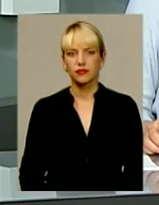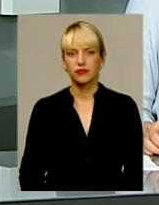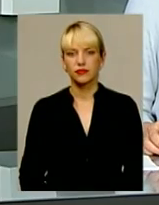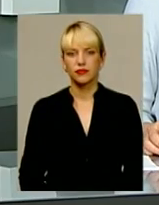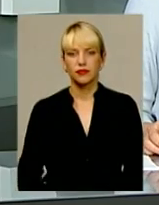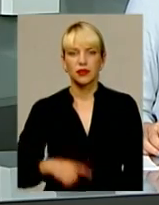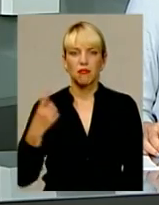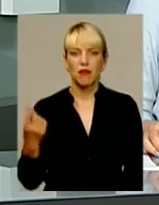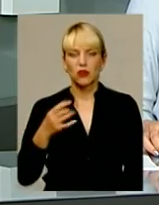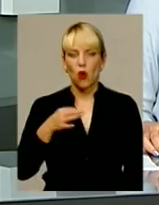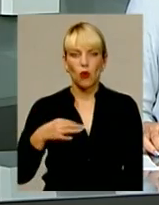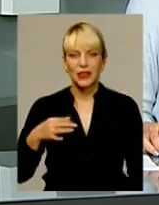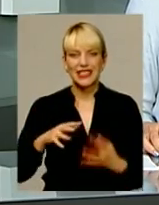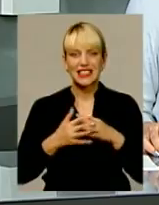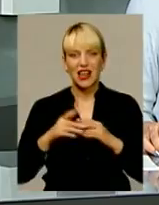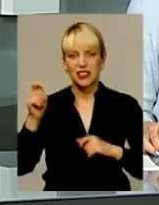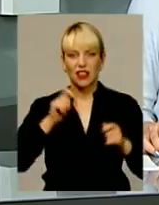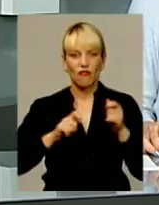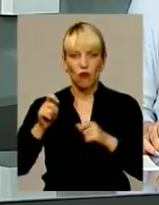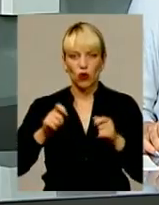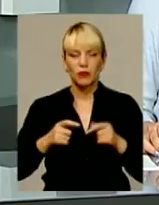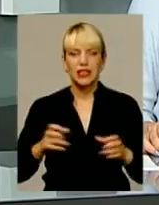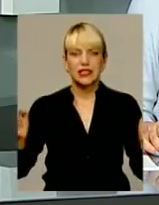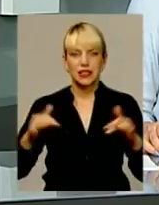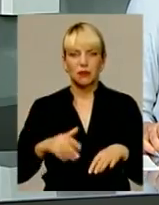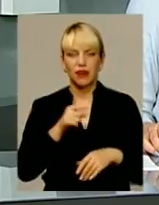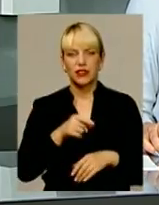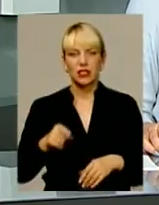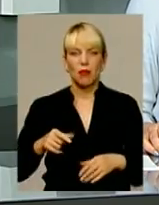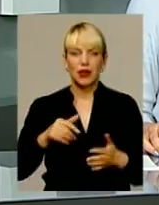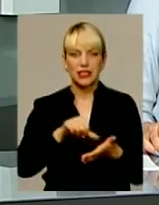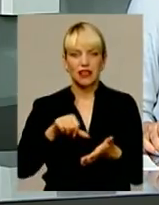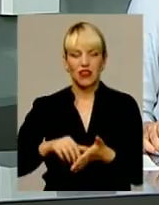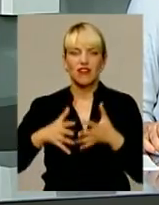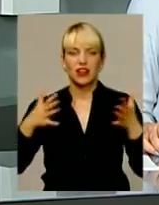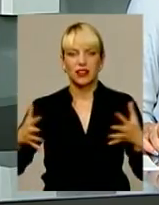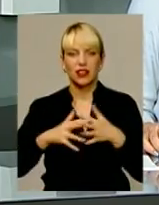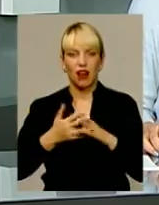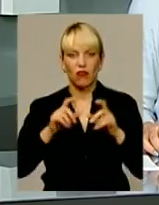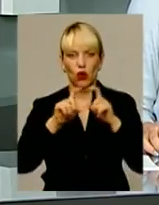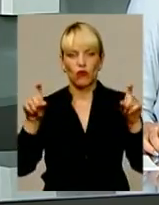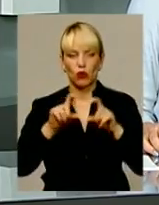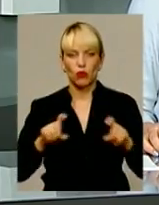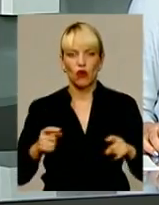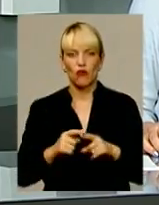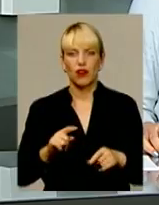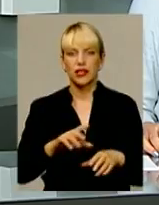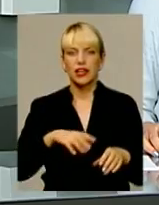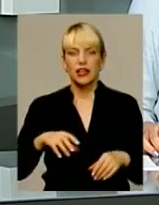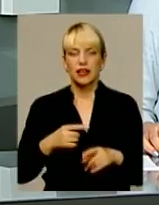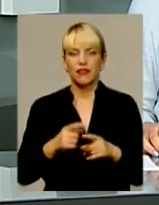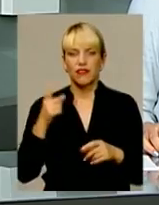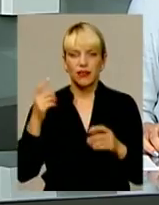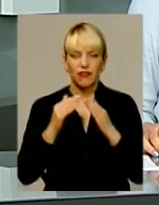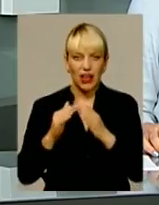Перший обласний селянський форум зібрав ледь не тисячі представників великих агроформувань краю – фермерів-одноосібників